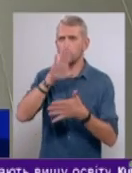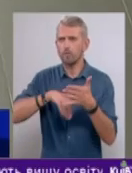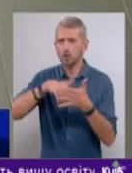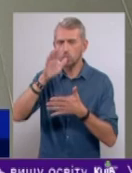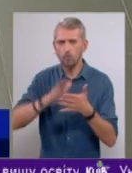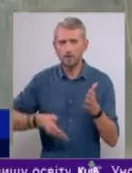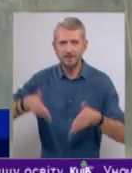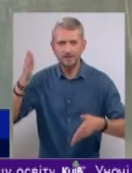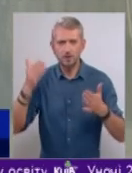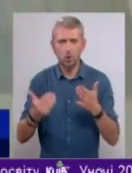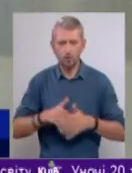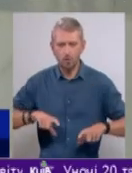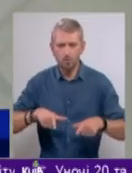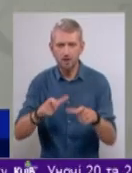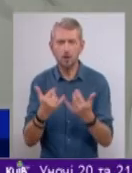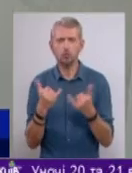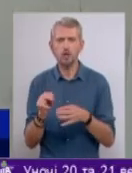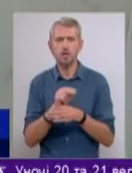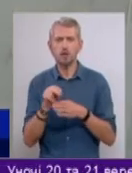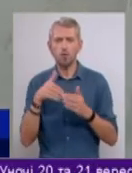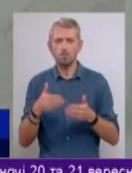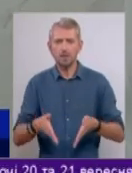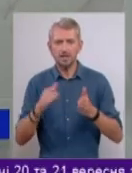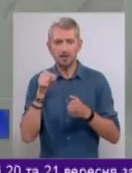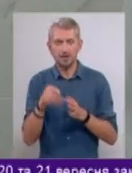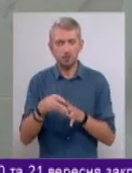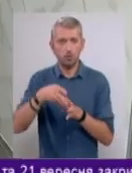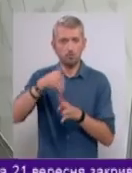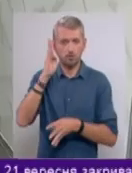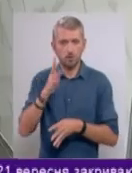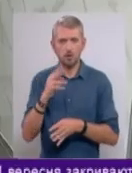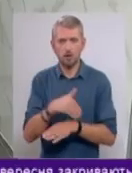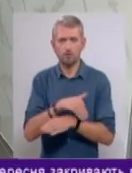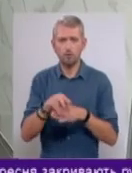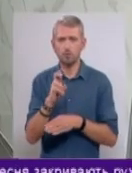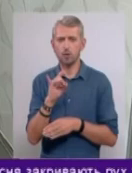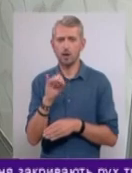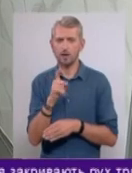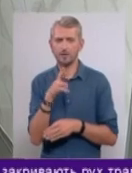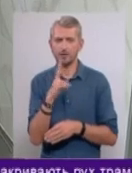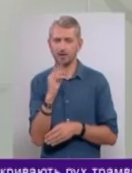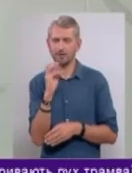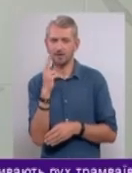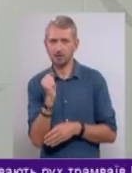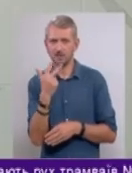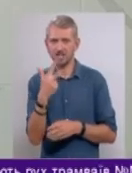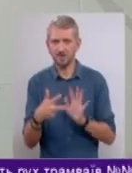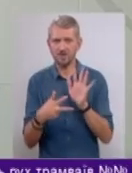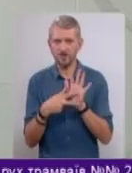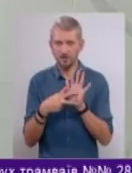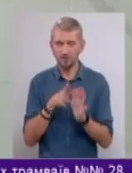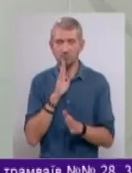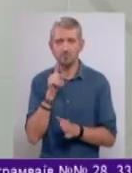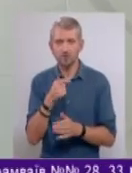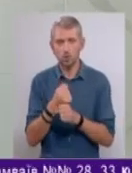плітка на підлозі. Сучасний ремонт у під'їзді цієї багатоповерхівки на вулиці Березняківській, 38, Олена Туманська